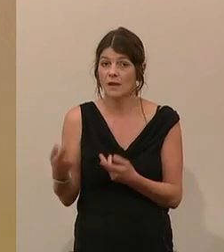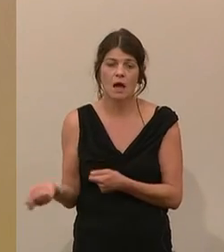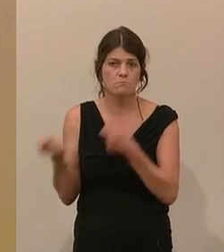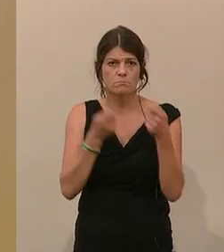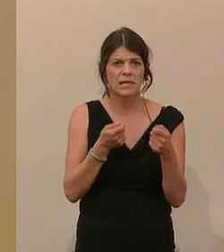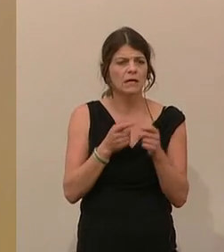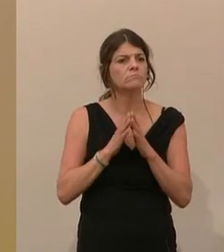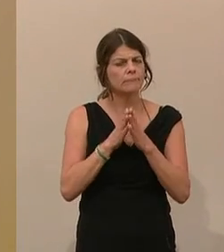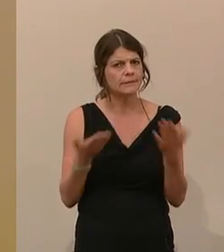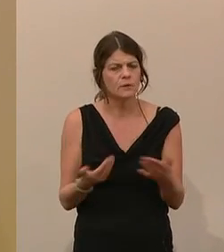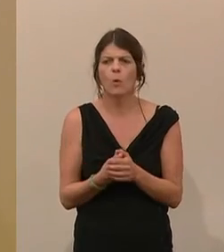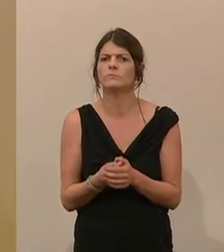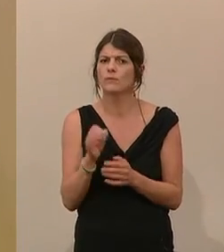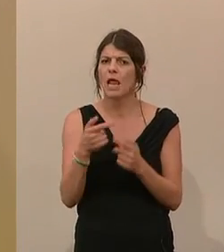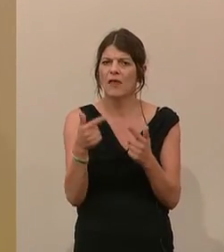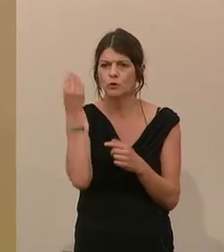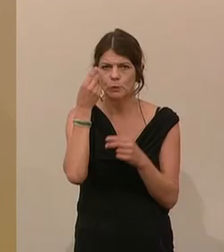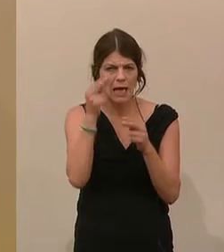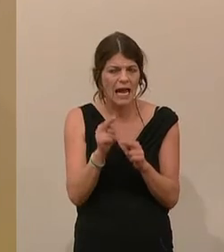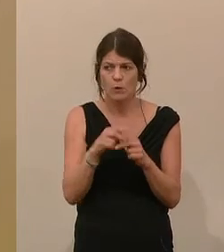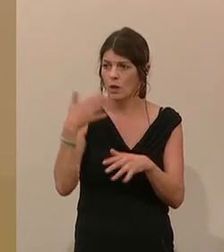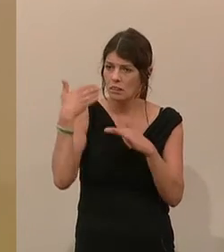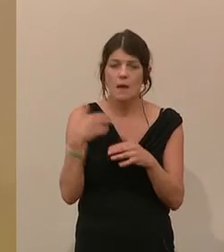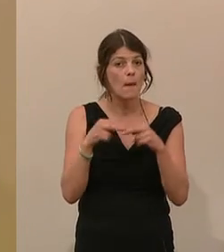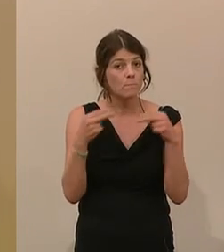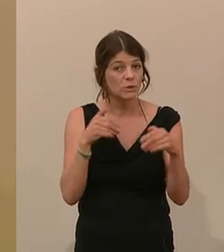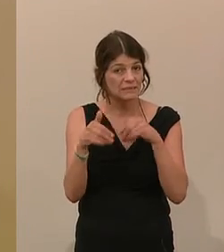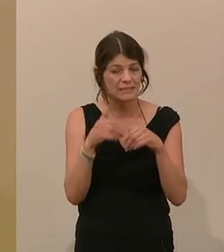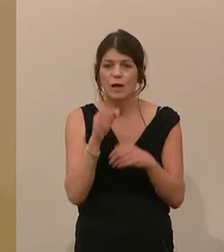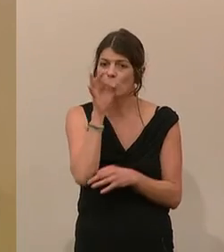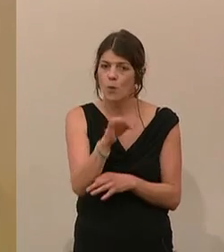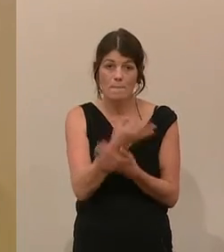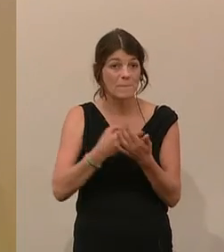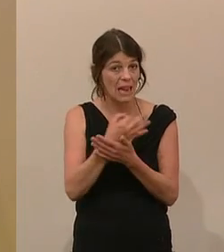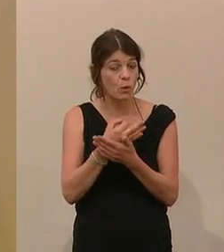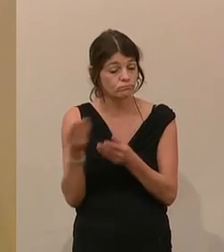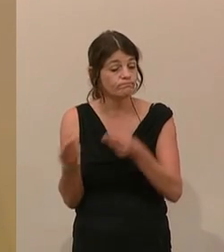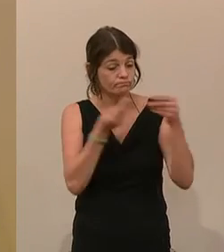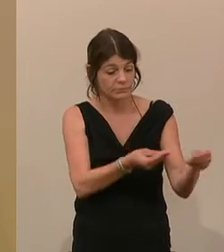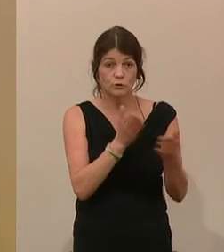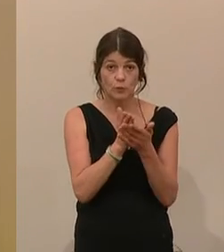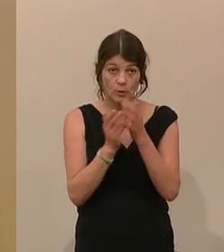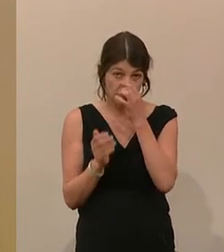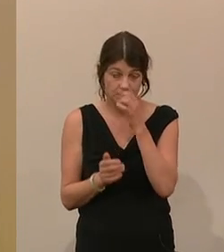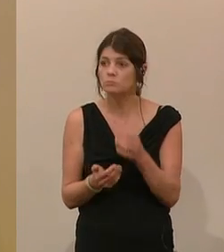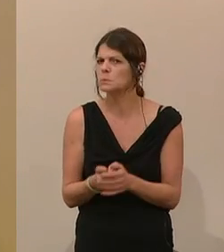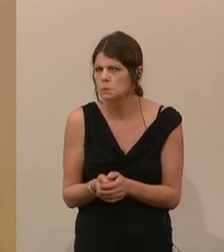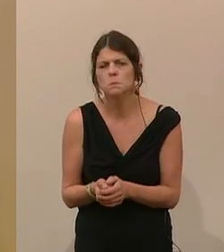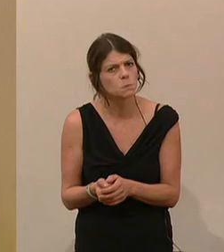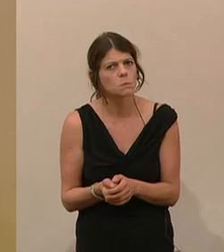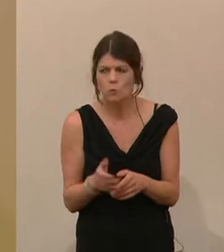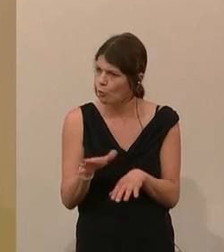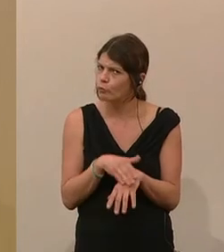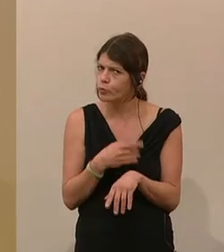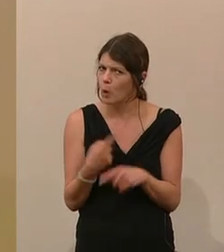eine Petition an den Landesschulrat und das damalige Bundesministerium für Bildung ein. Das schien zunächst